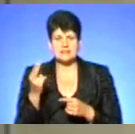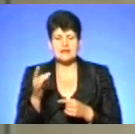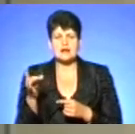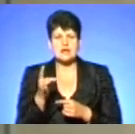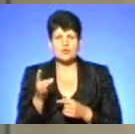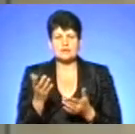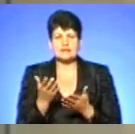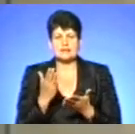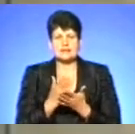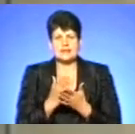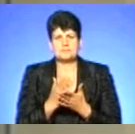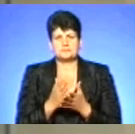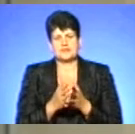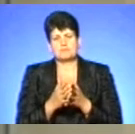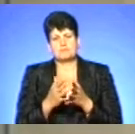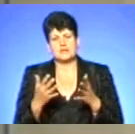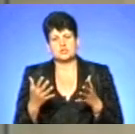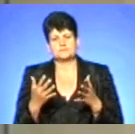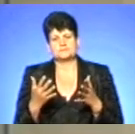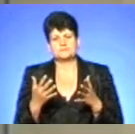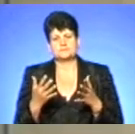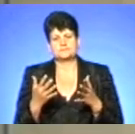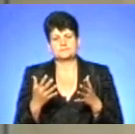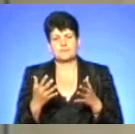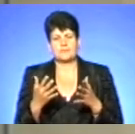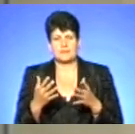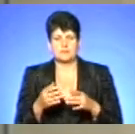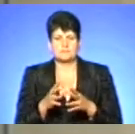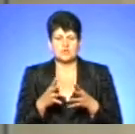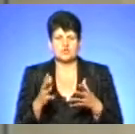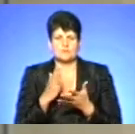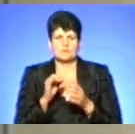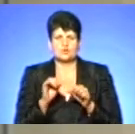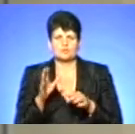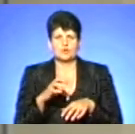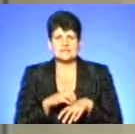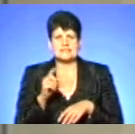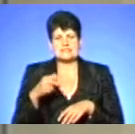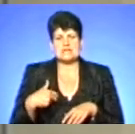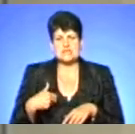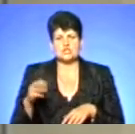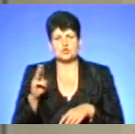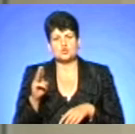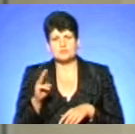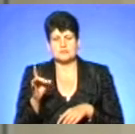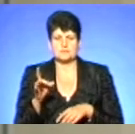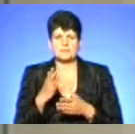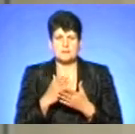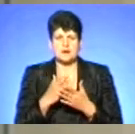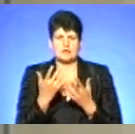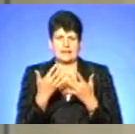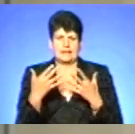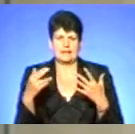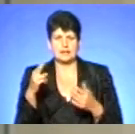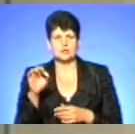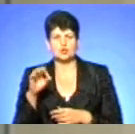які розміщені більш такі, скажімо, ендемічні зоні відносно окусів, плазунів, це, зокрема, Заріщики, Шумськ, вони мають подекілька